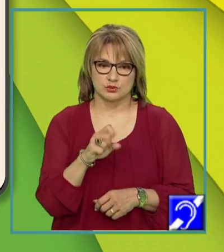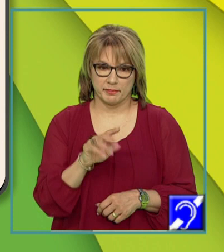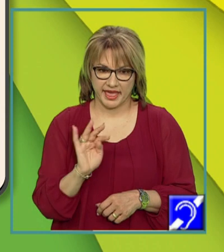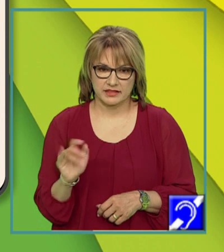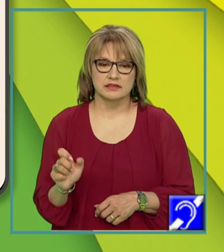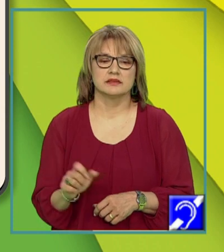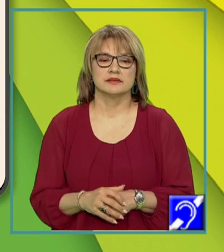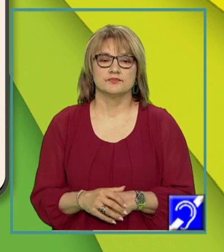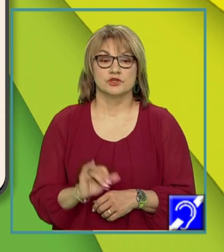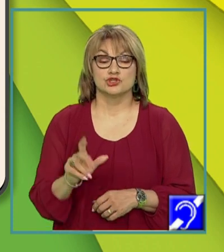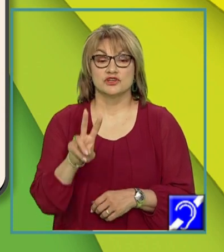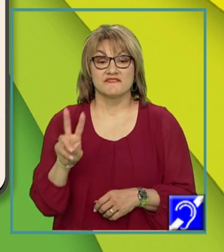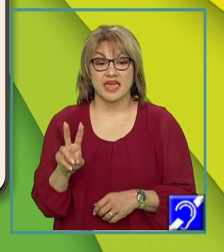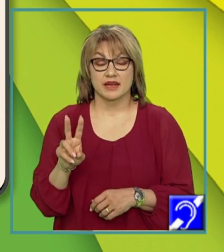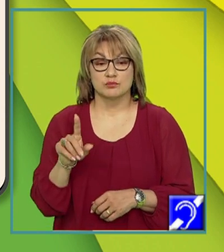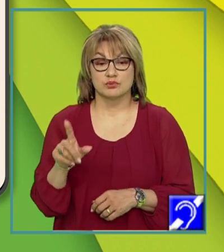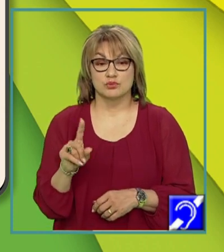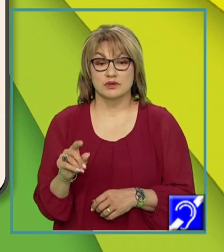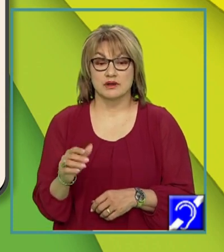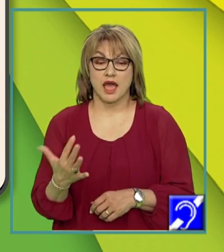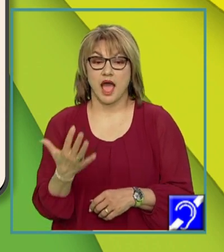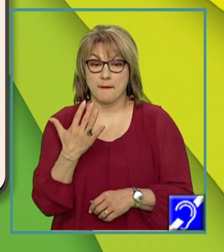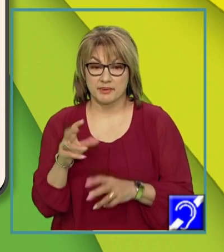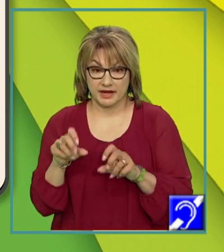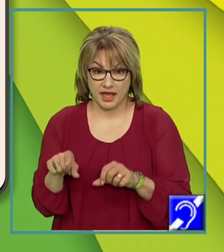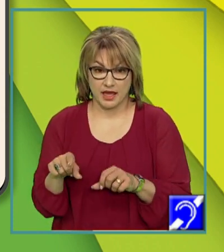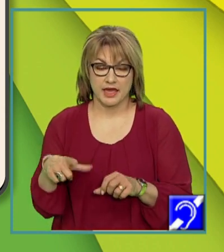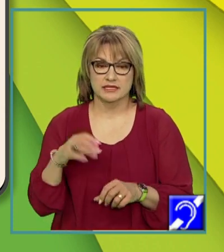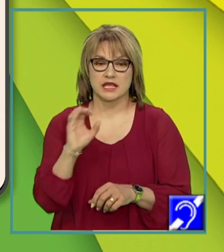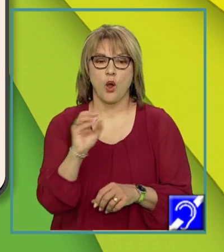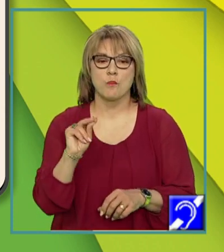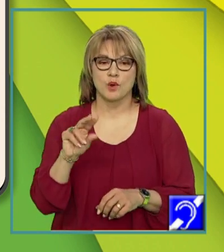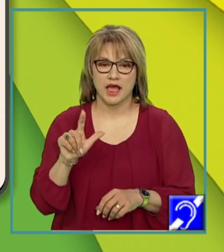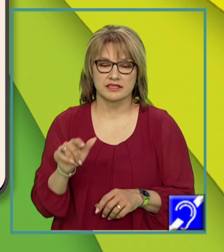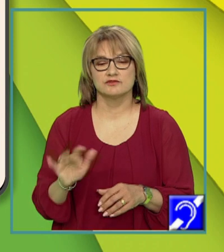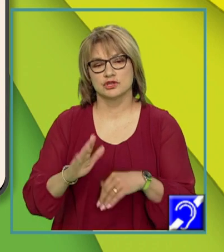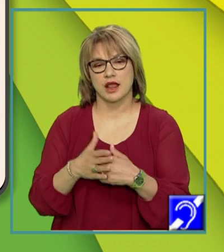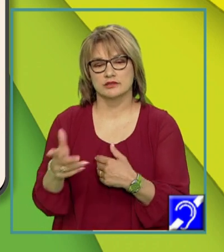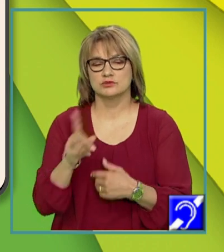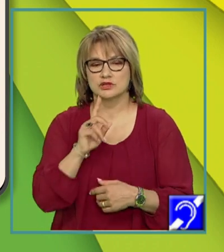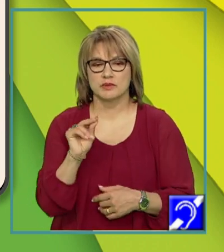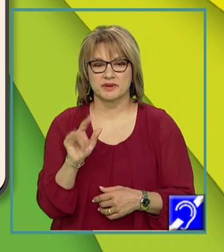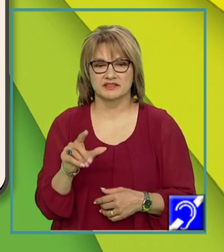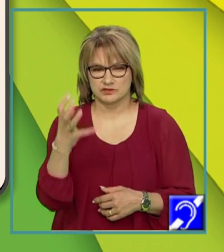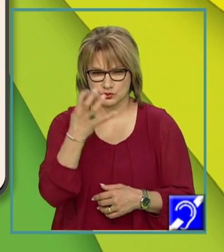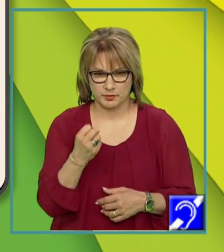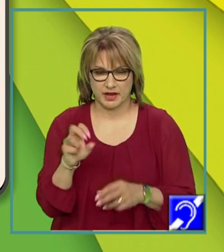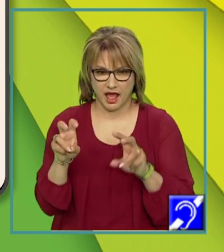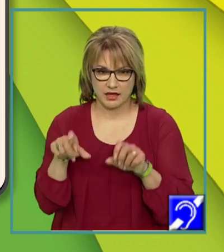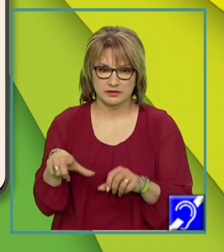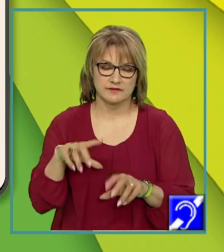Verbul a părea este verb copulativ, care alături de numele predicativ supărați,